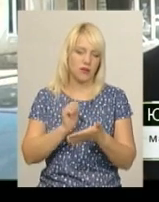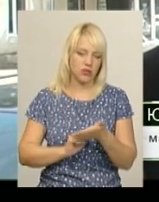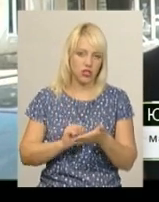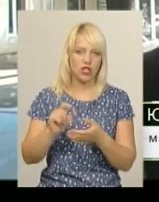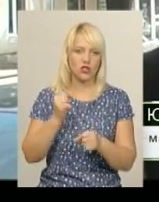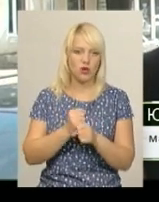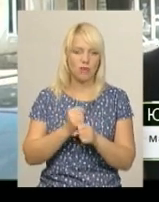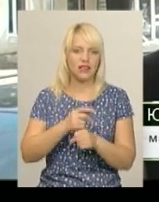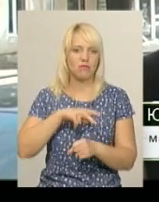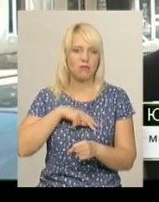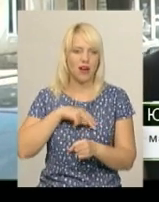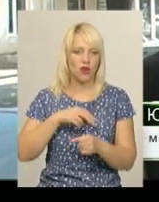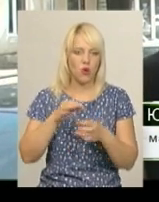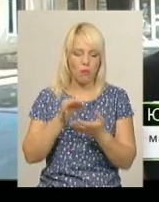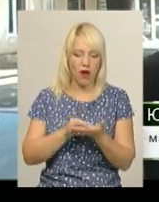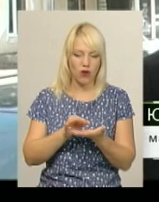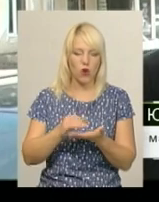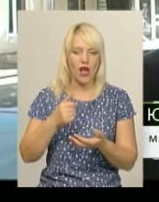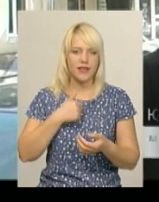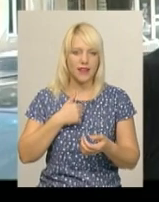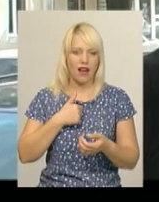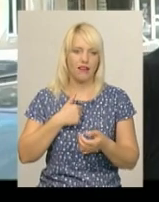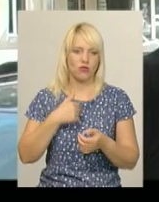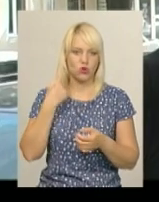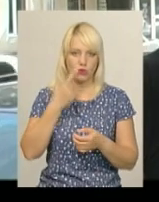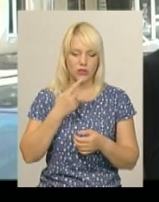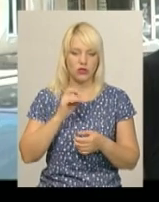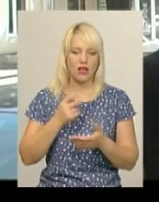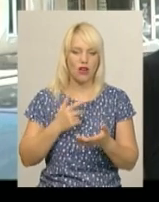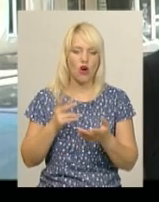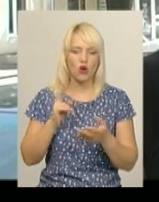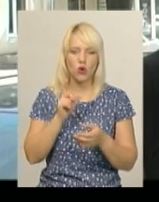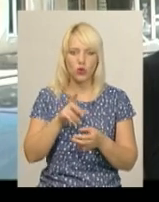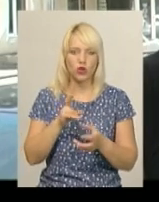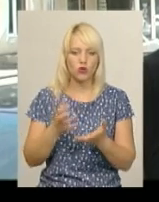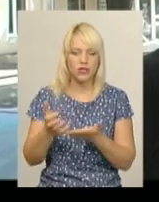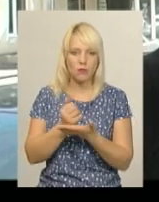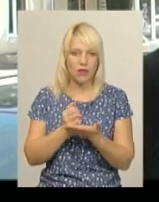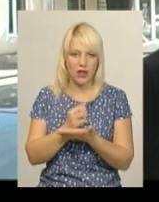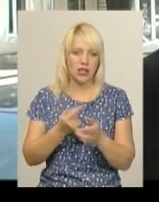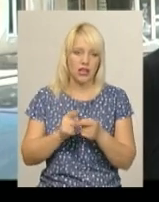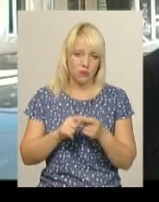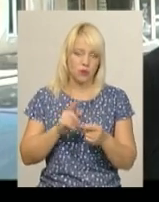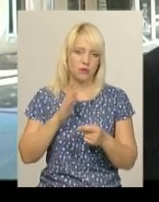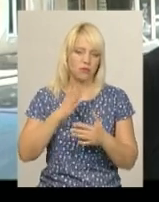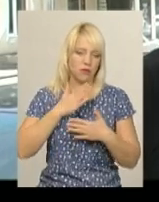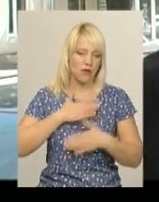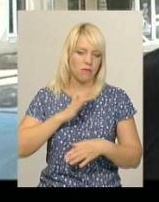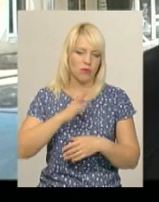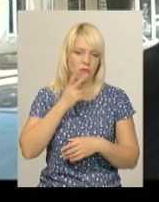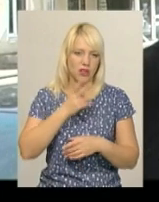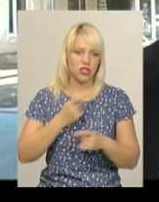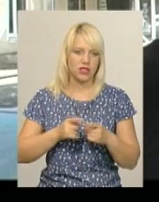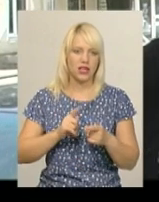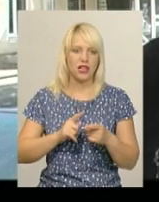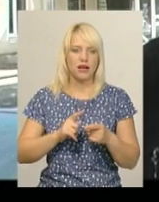де я особисто і колекціонери, які мене підтримують з Хмельницького, ми б дуже раді були побачити там вже не існуючий наш